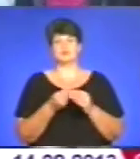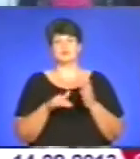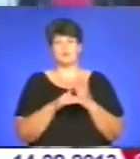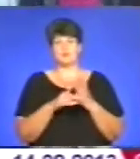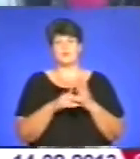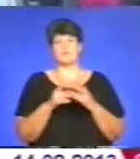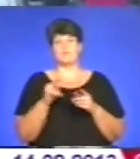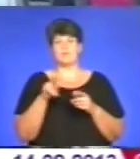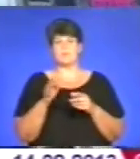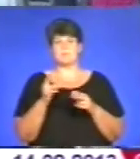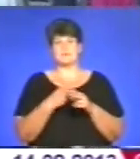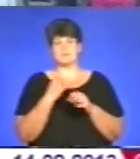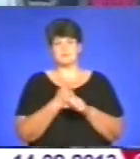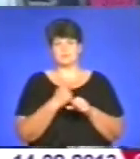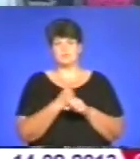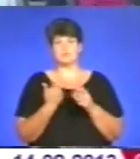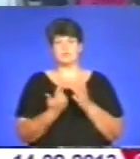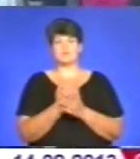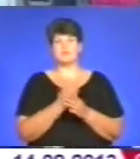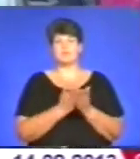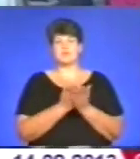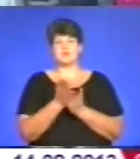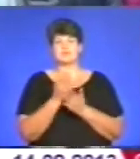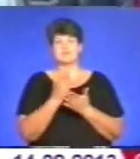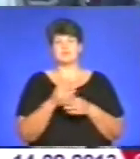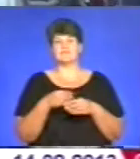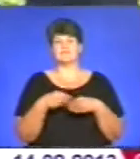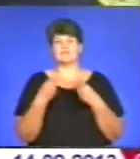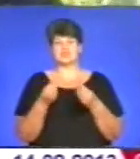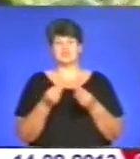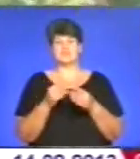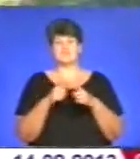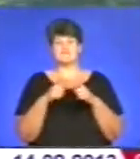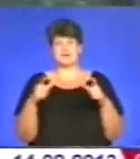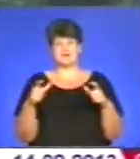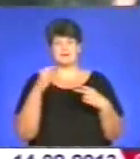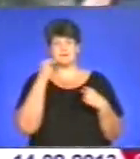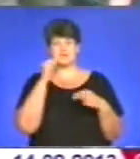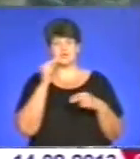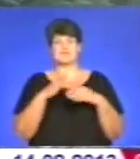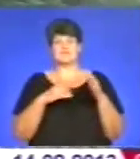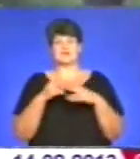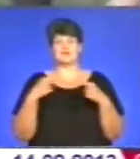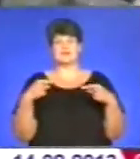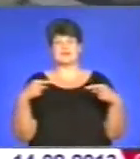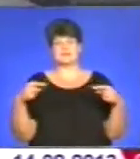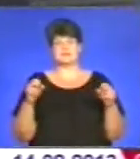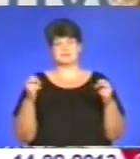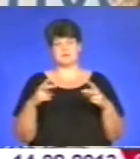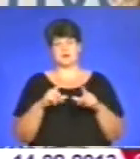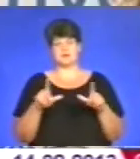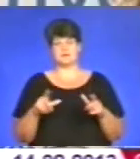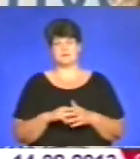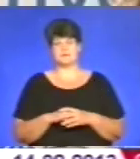безробіття. Новим напрямком профнавчання є видача ваучерів для підвищення кваліфікації за різними спеціальностями.